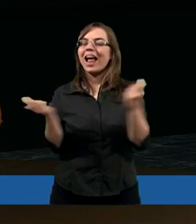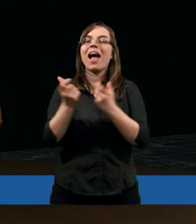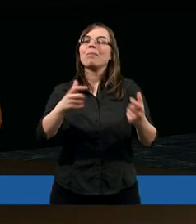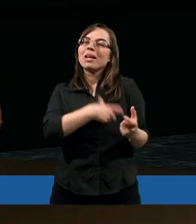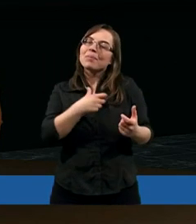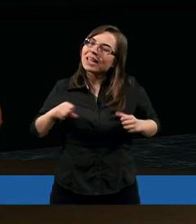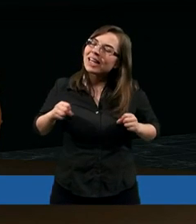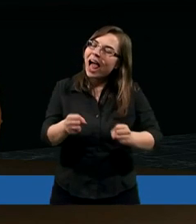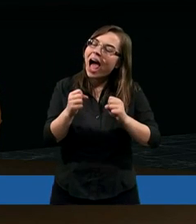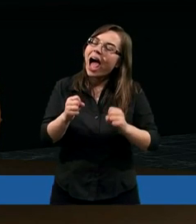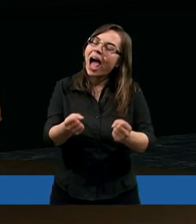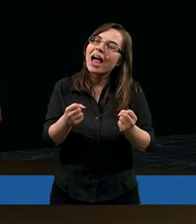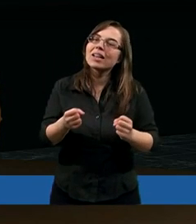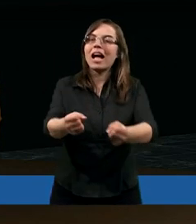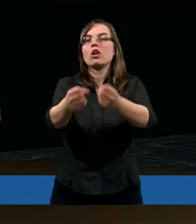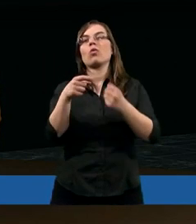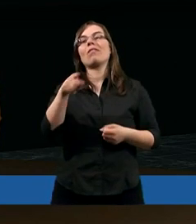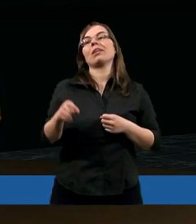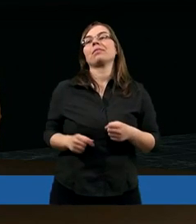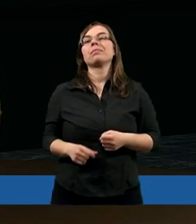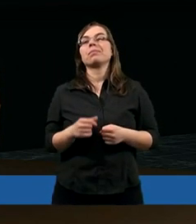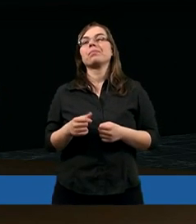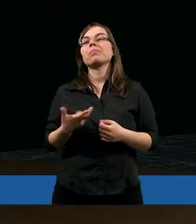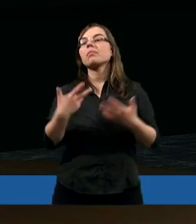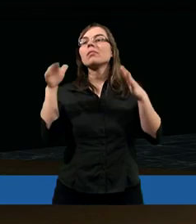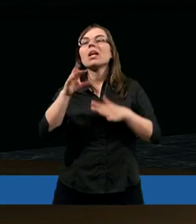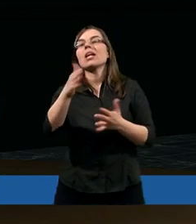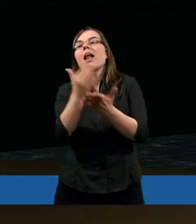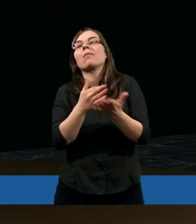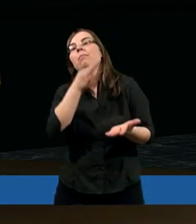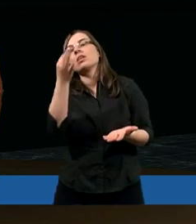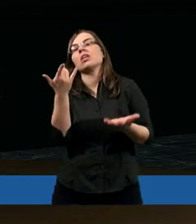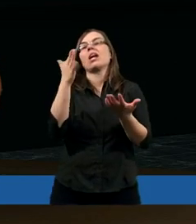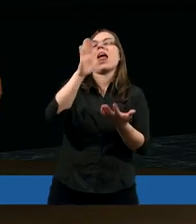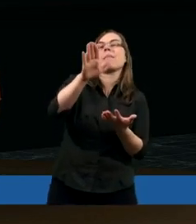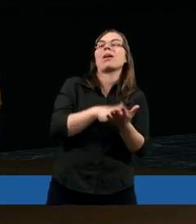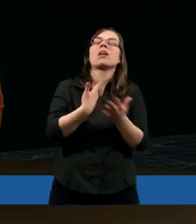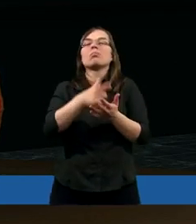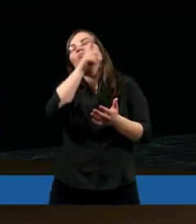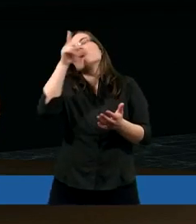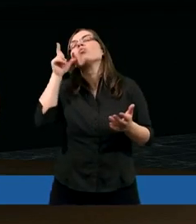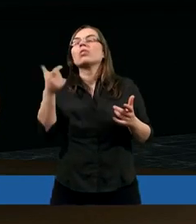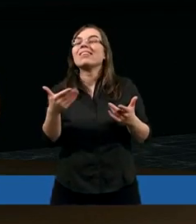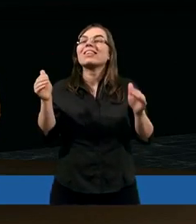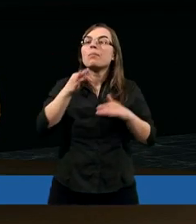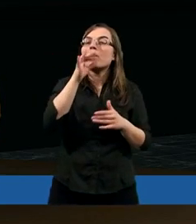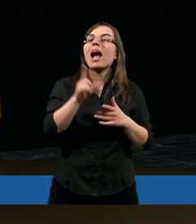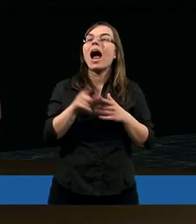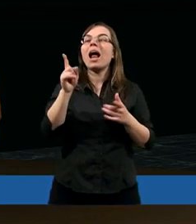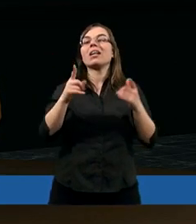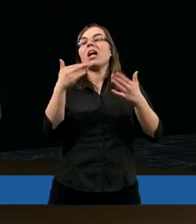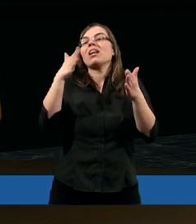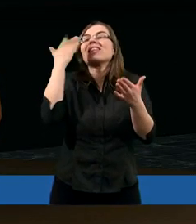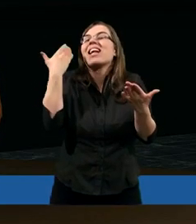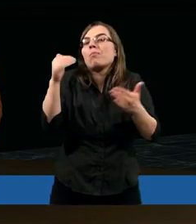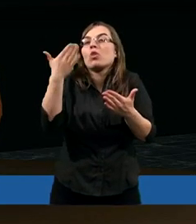zaangażowany i nawet nie można tak zadać mu pytania, ile masz tam ludzi. On może nawet nie wyznać